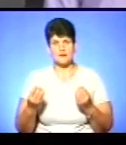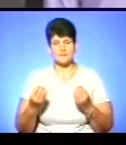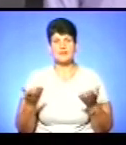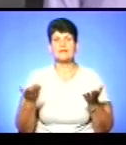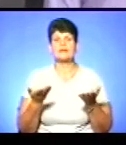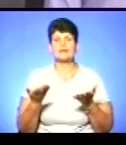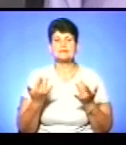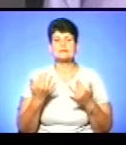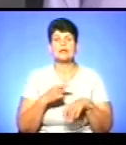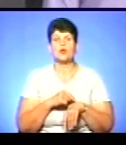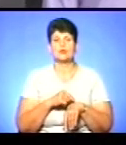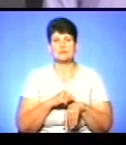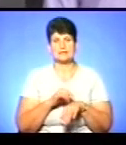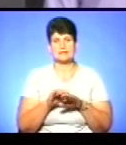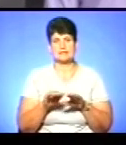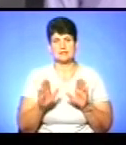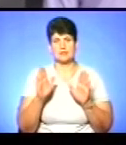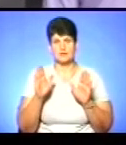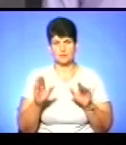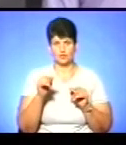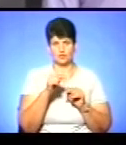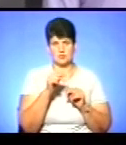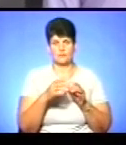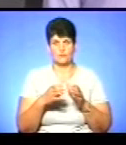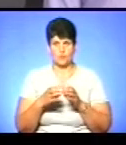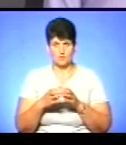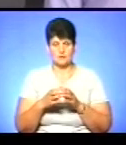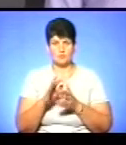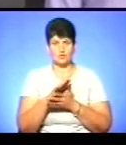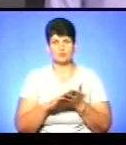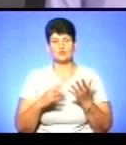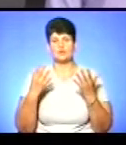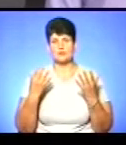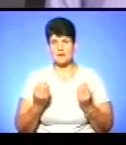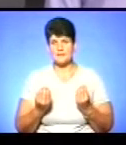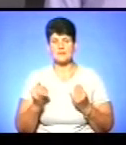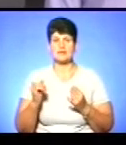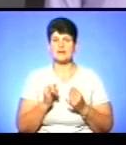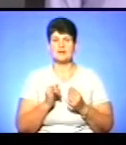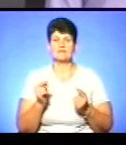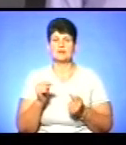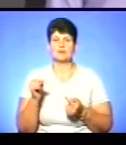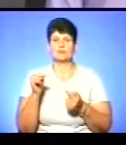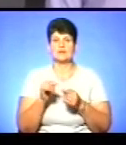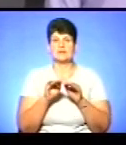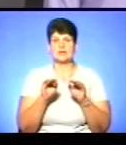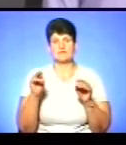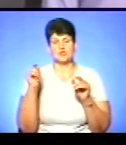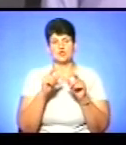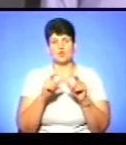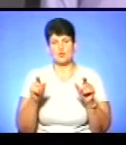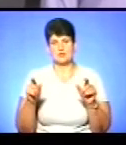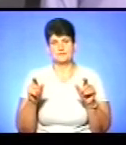скільки годин діти будуть перебувати в тій групі продовженого дня, і, відповідно, на рівні школи